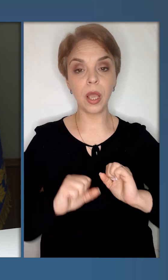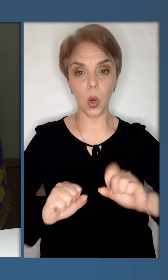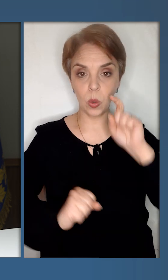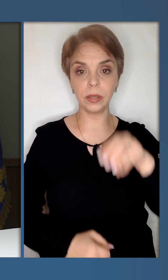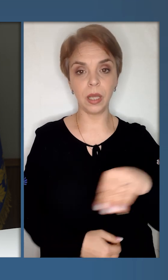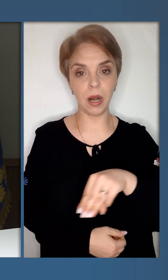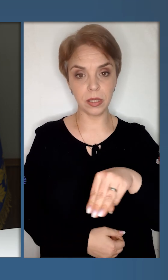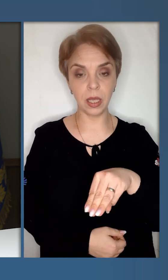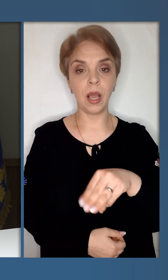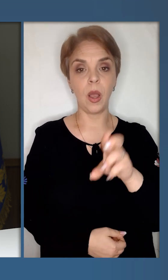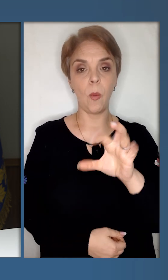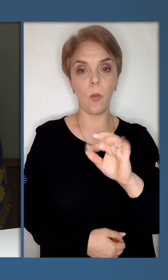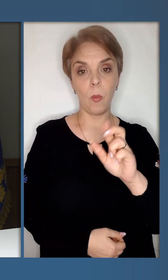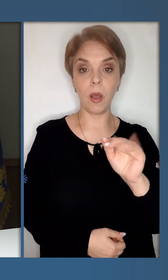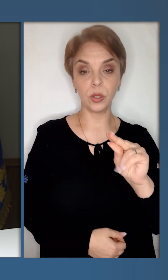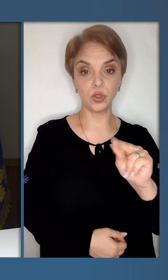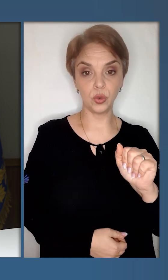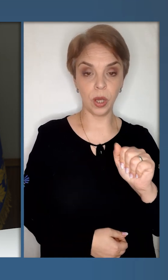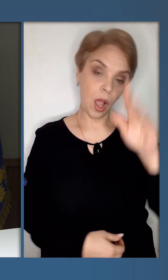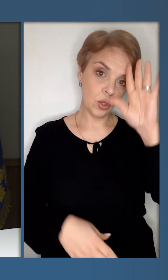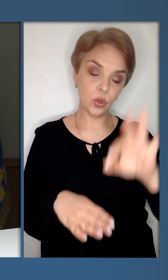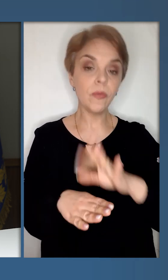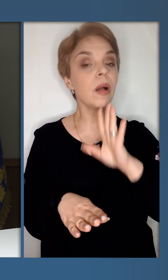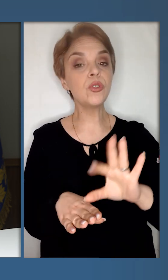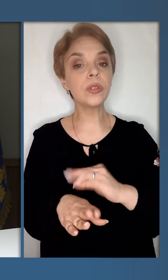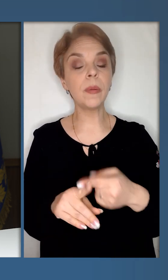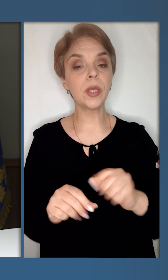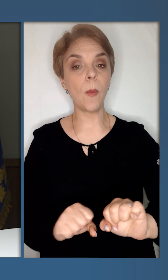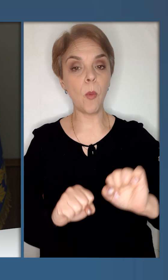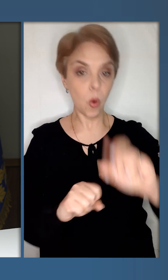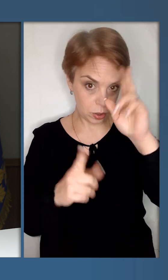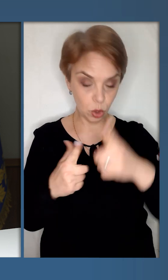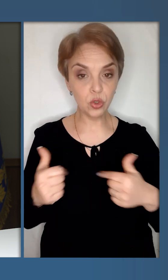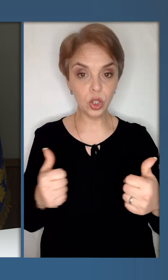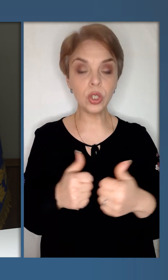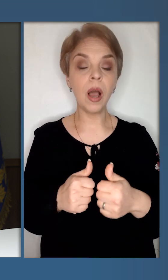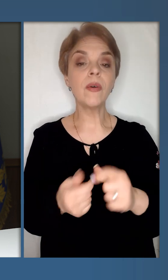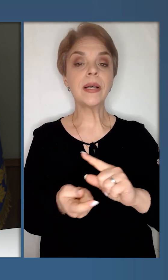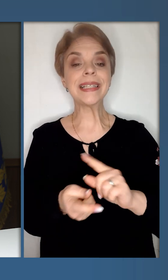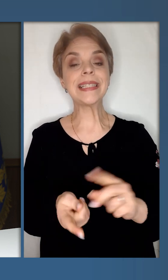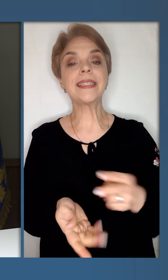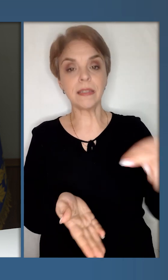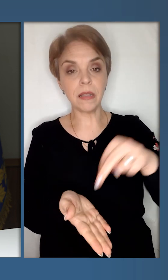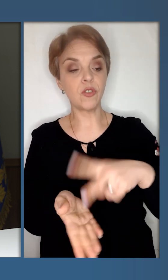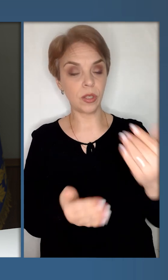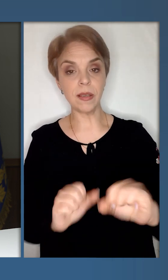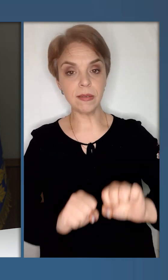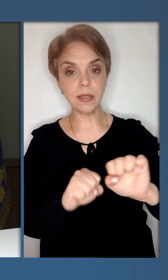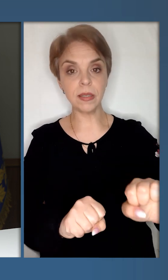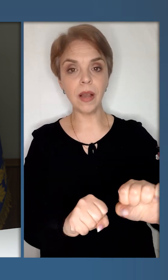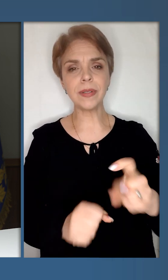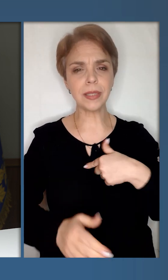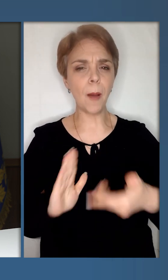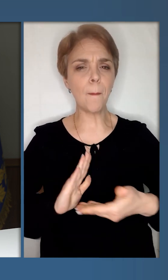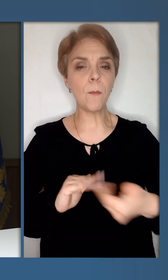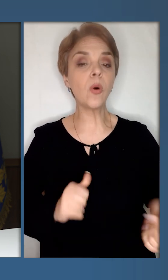герою України Тараса Бубановича. Чоловікам і жінкам, які боронять нашу державу, ставши на її захист за